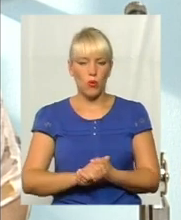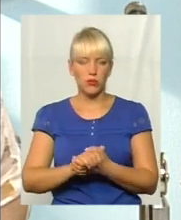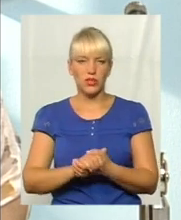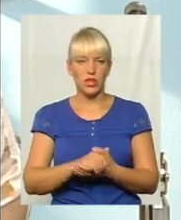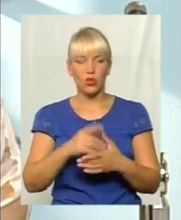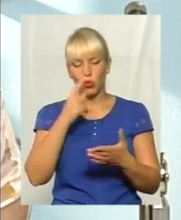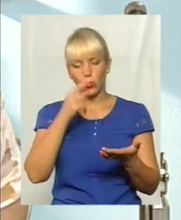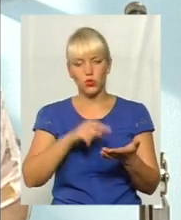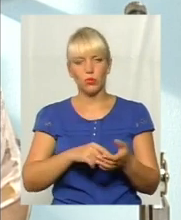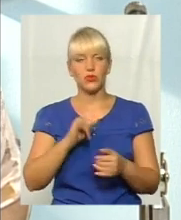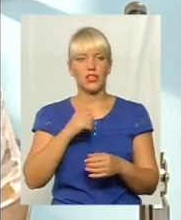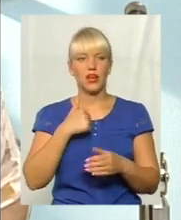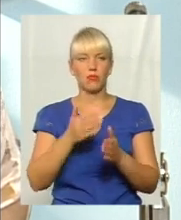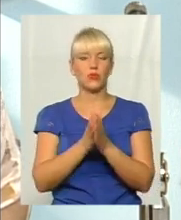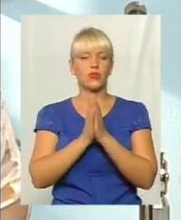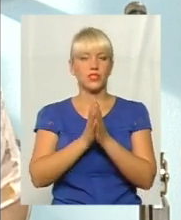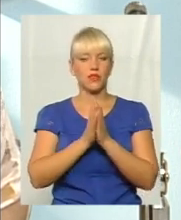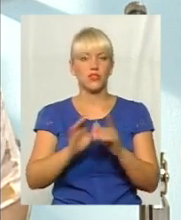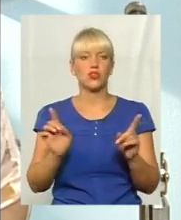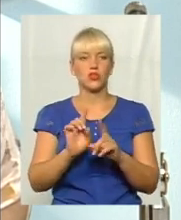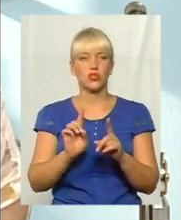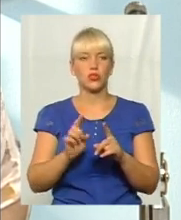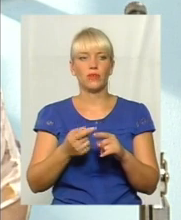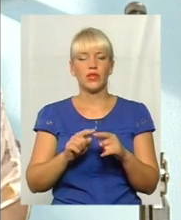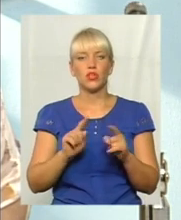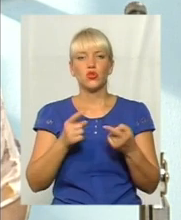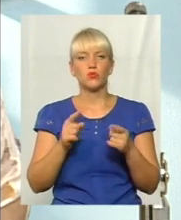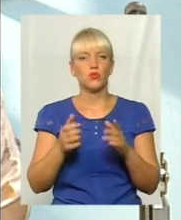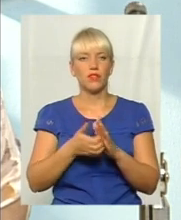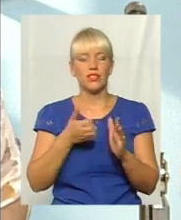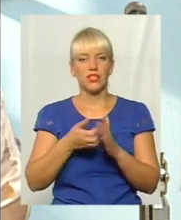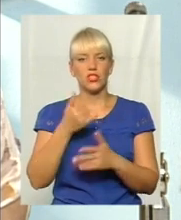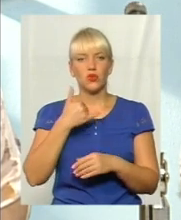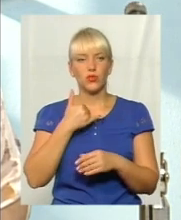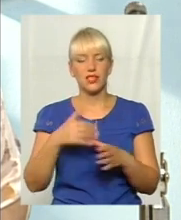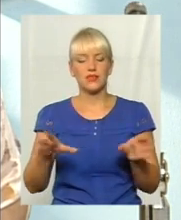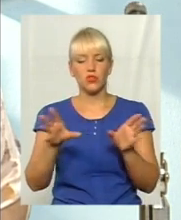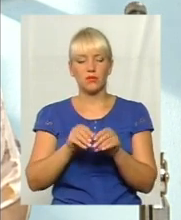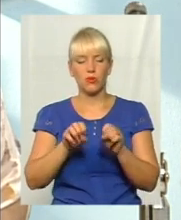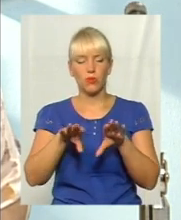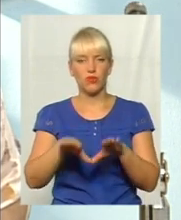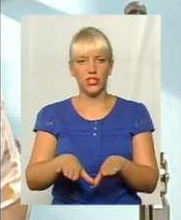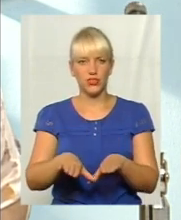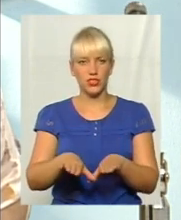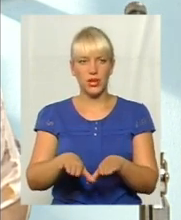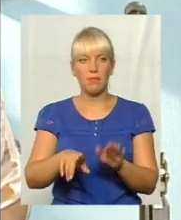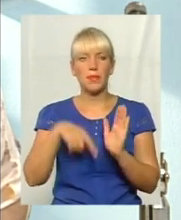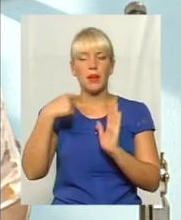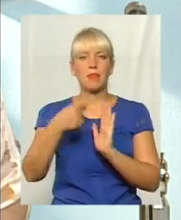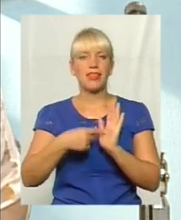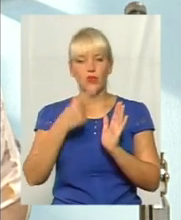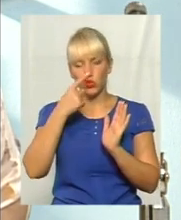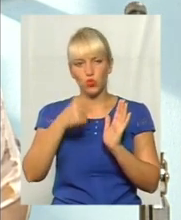і я просив, що чого не вистачає в нас у спільному вирішенню питань